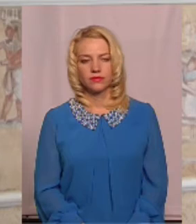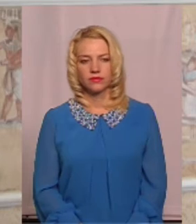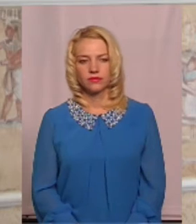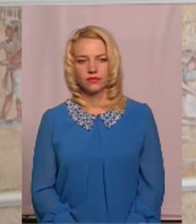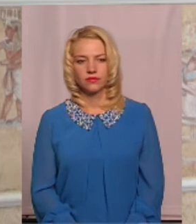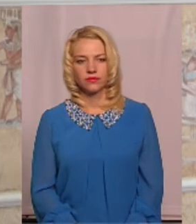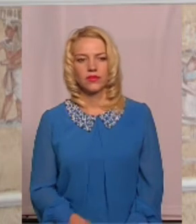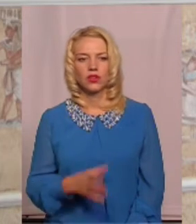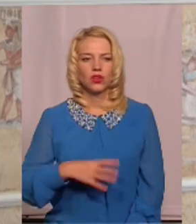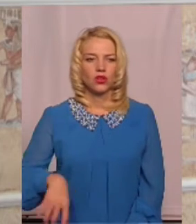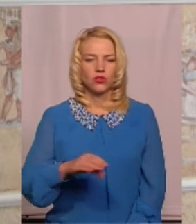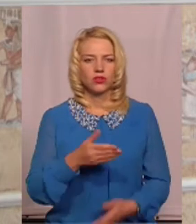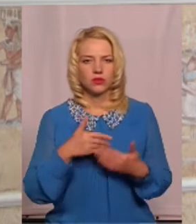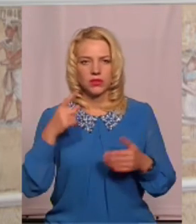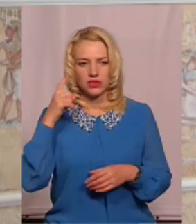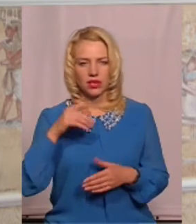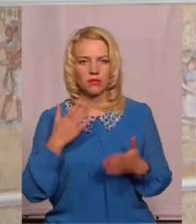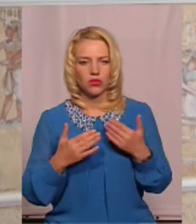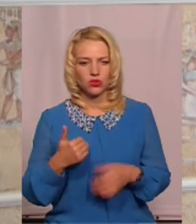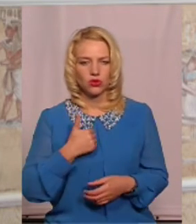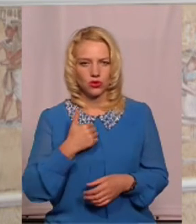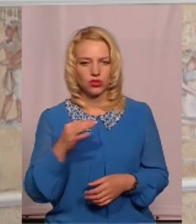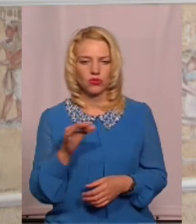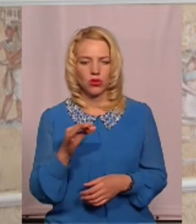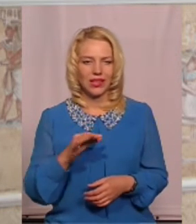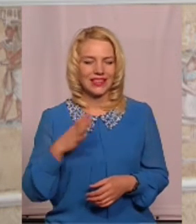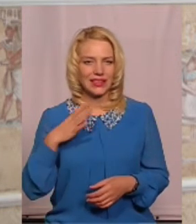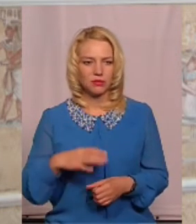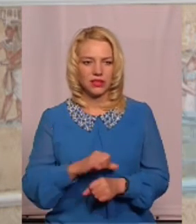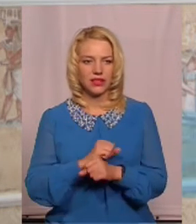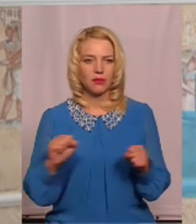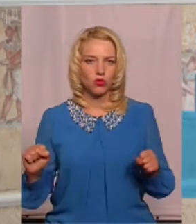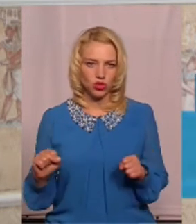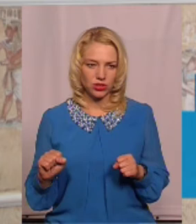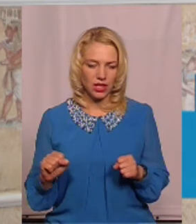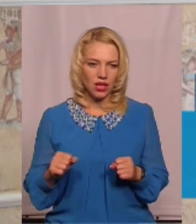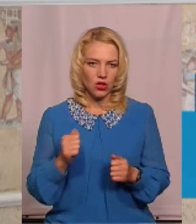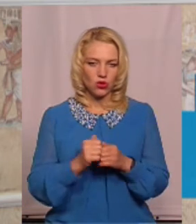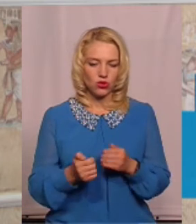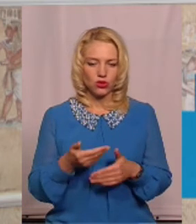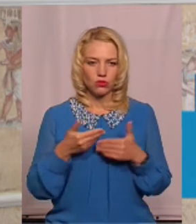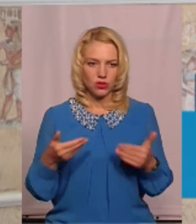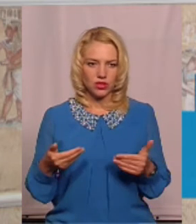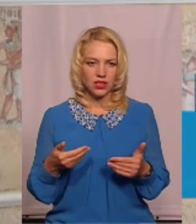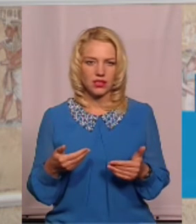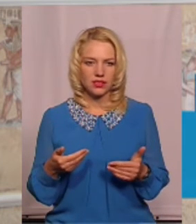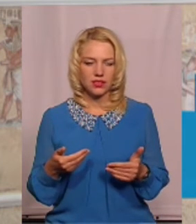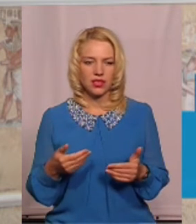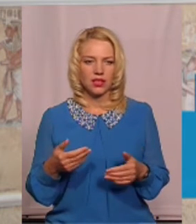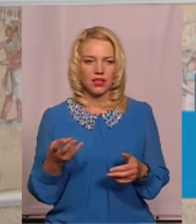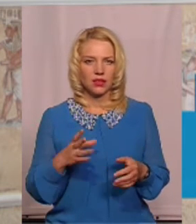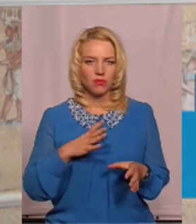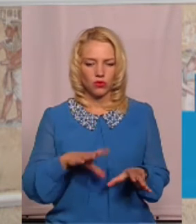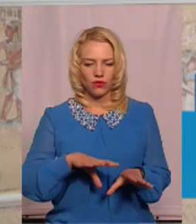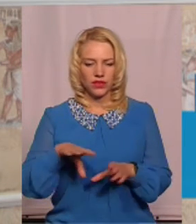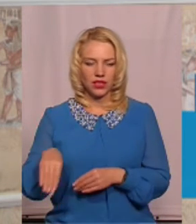Усі ми знаємо, що коли хочеться в туалет, довго терпіти не можна. Кожному із нас приходилось відкладати